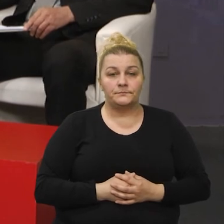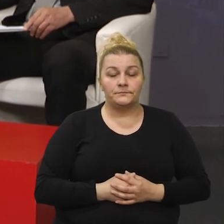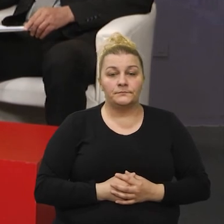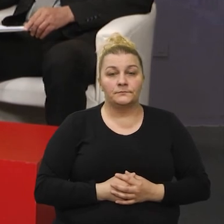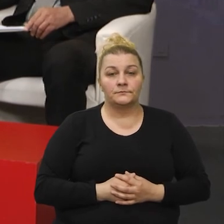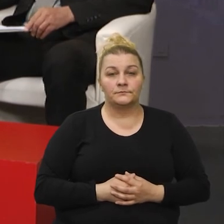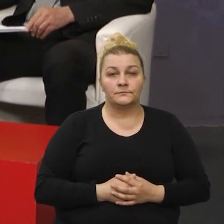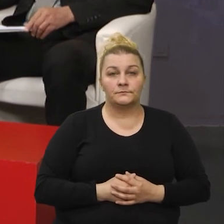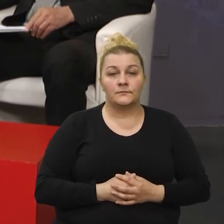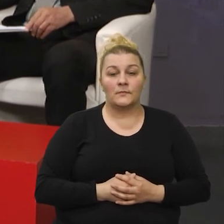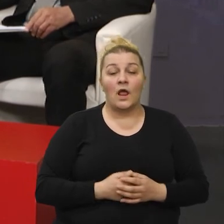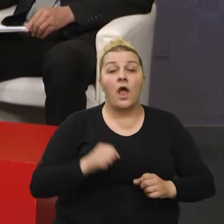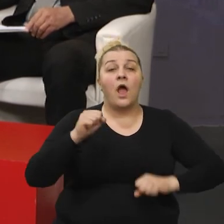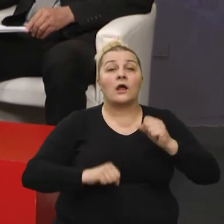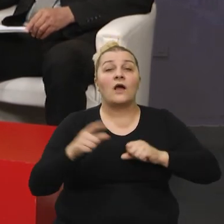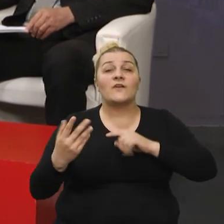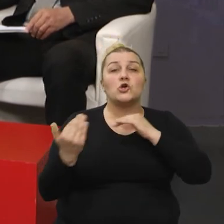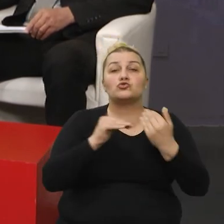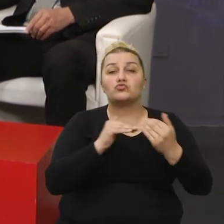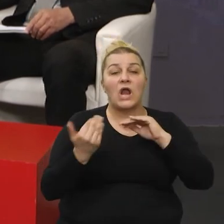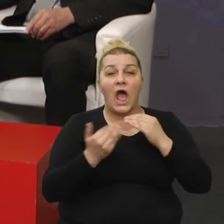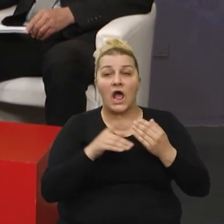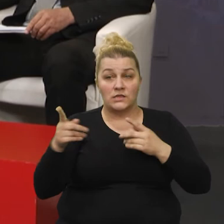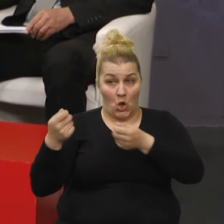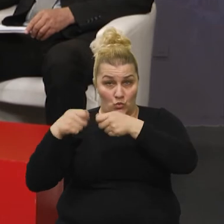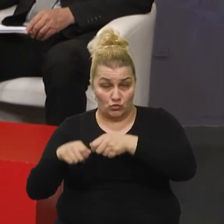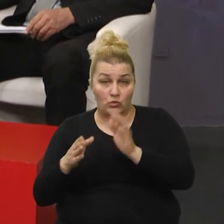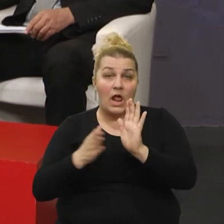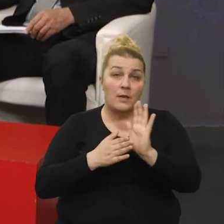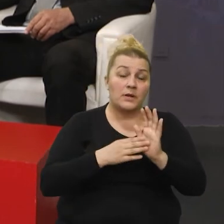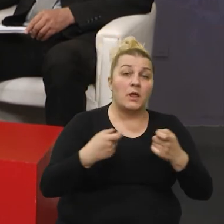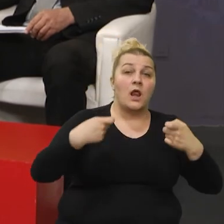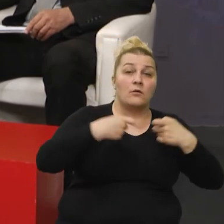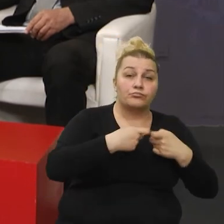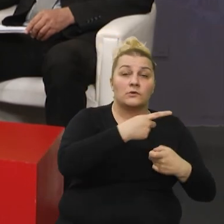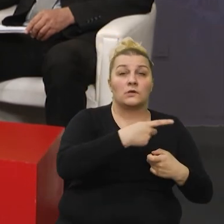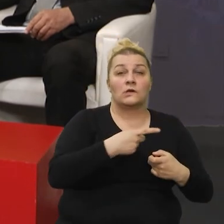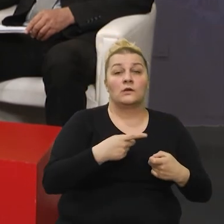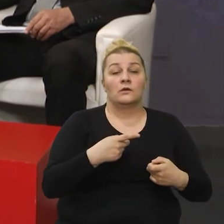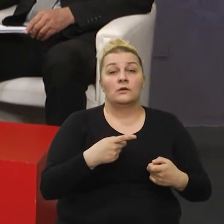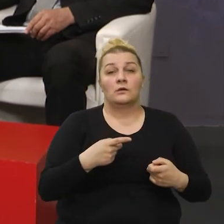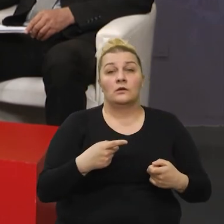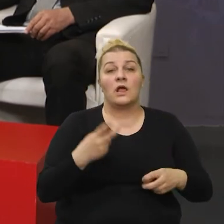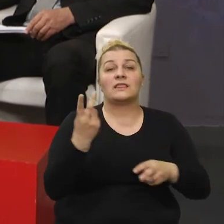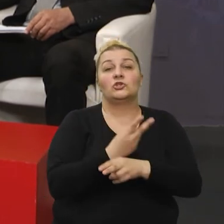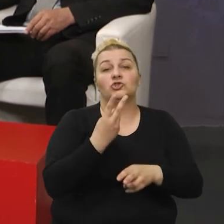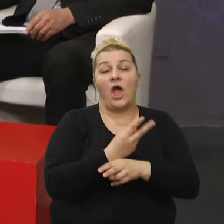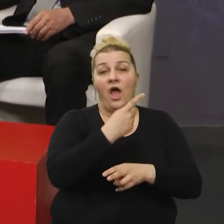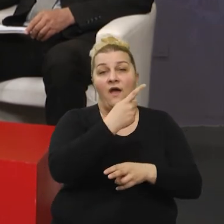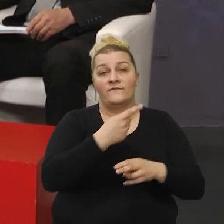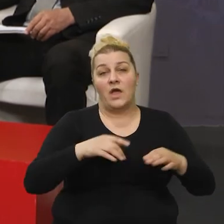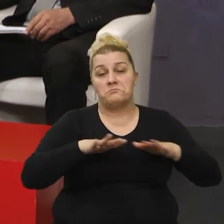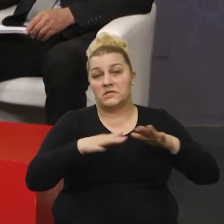Kaku roko suradnju vaša udruga primjerica ima sa izvršnim tijelima na državnoj razini?